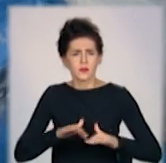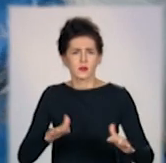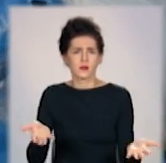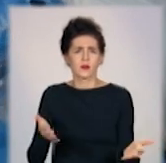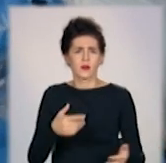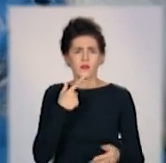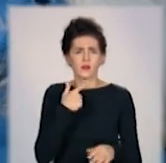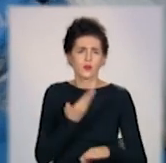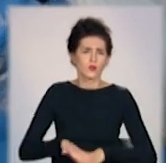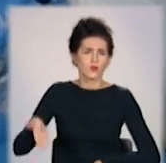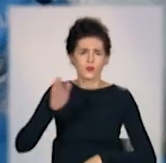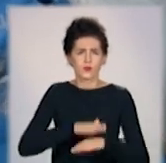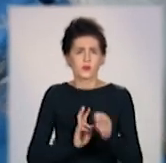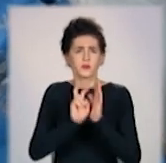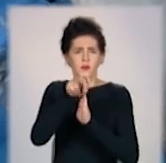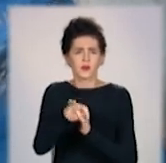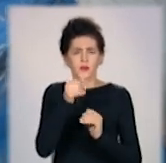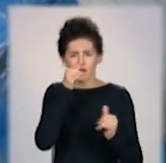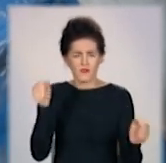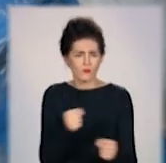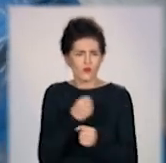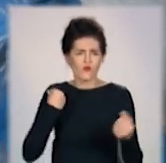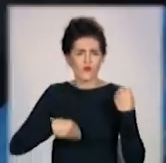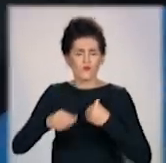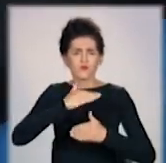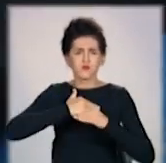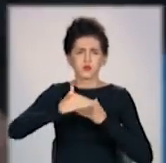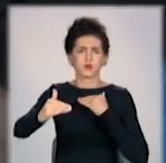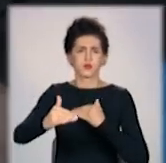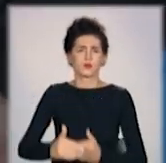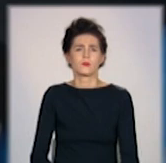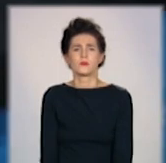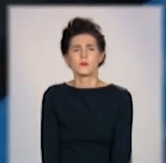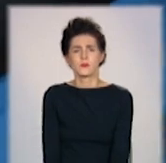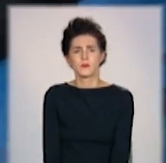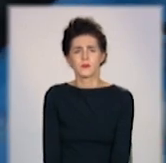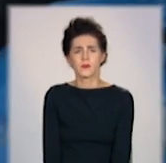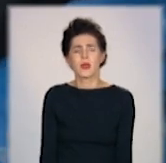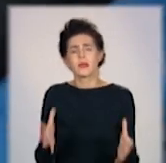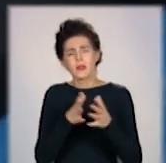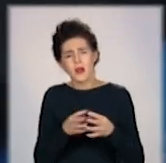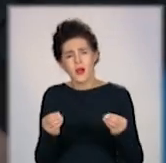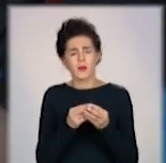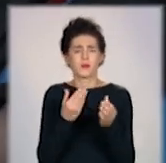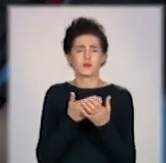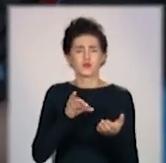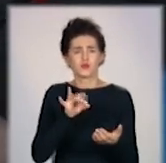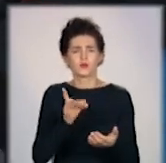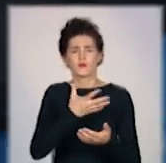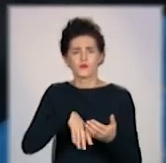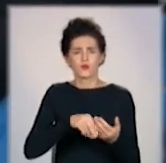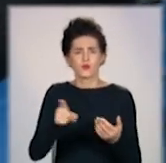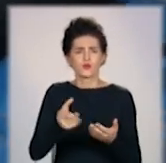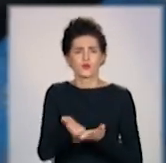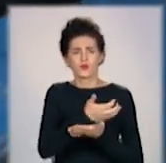говорили там. Єли просунулися. У мене там куча віцей. Комната завалена. Це все бічна тряпка. Це все, що ми